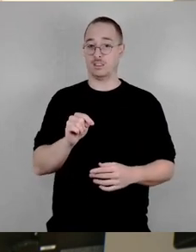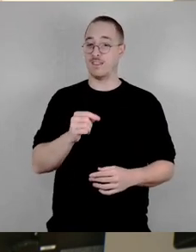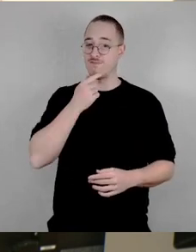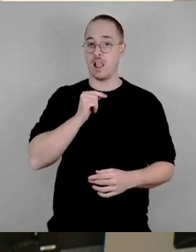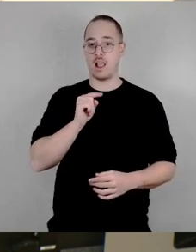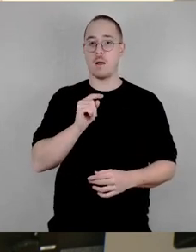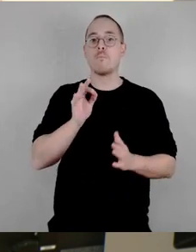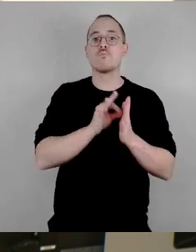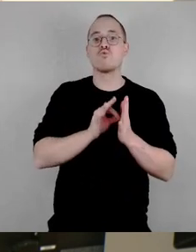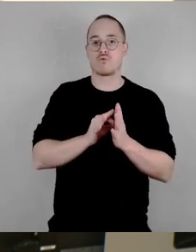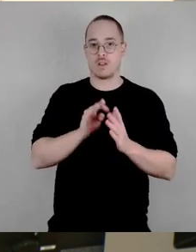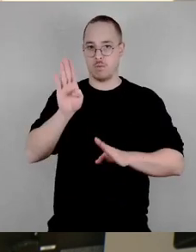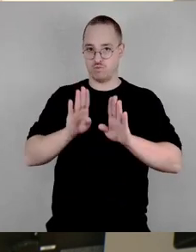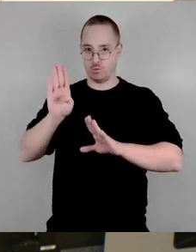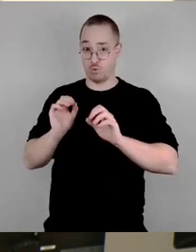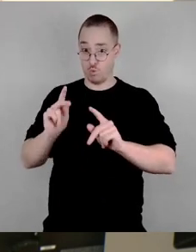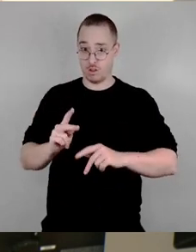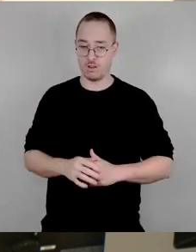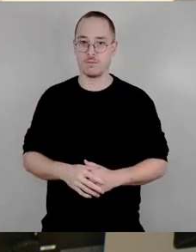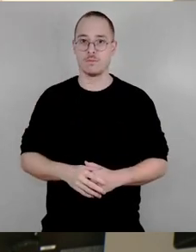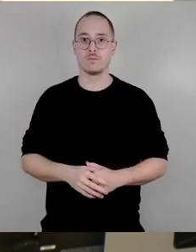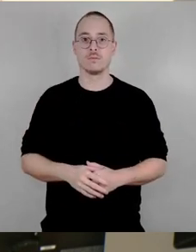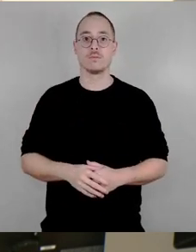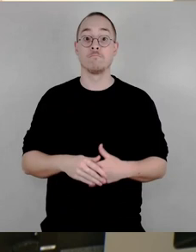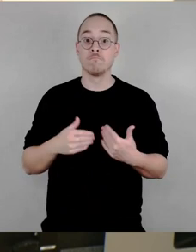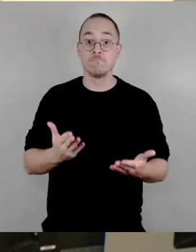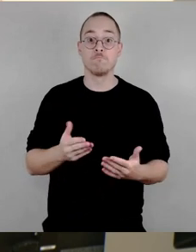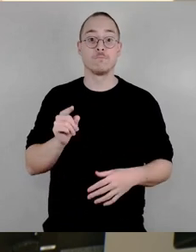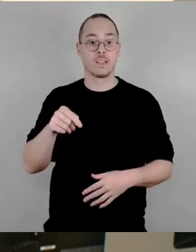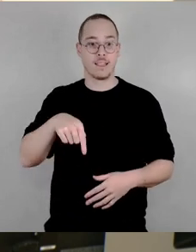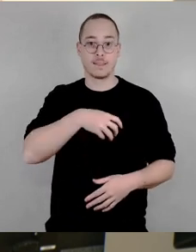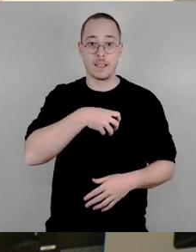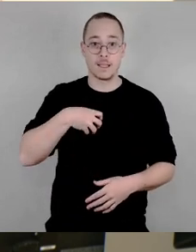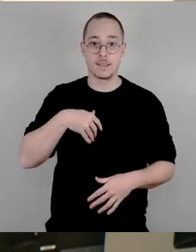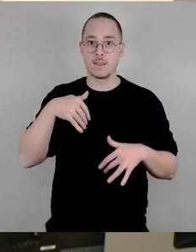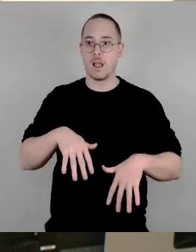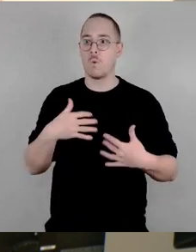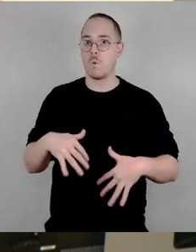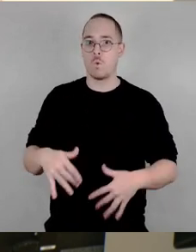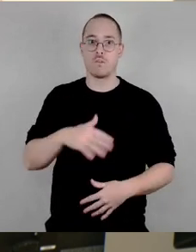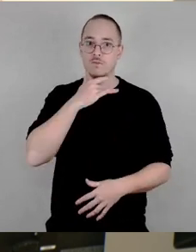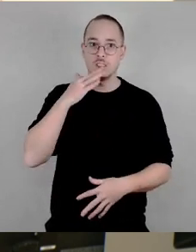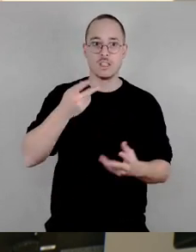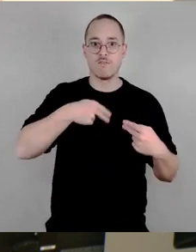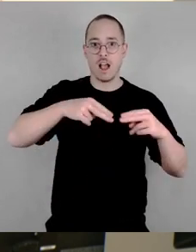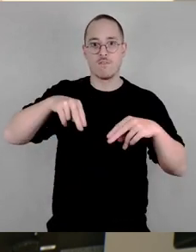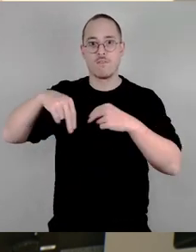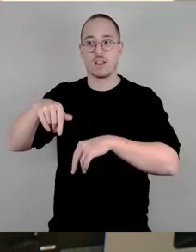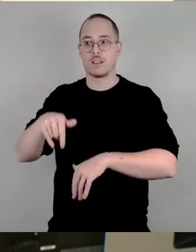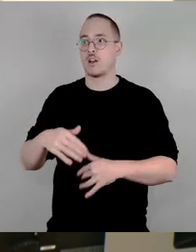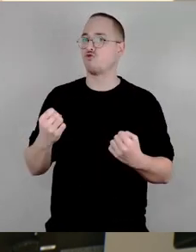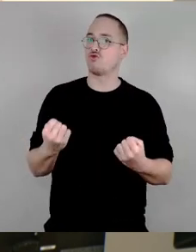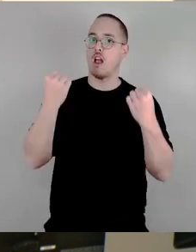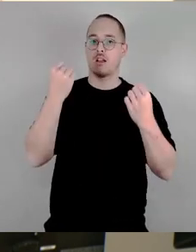Dass Dresden als Sportstadt mit seinem leistungsstarken Sport und Vereine uns eine besondere Verantwortung gibt, ist uns bewusst Wir können